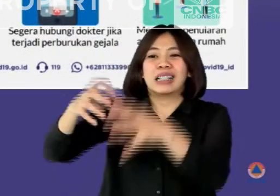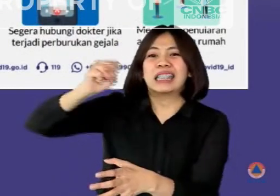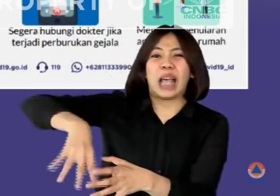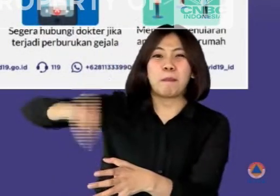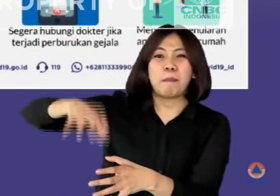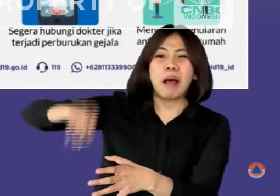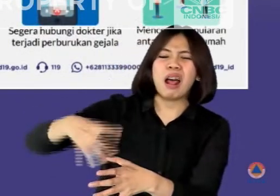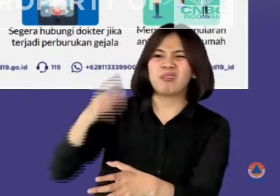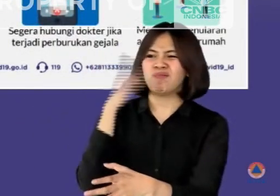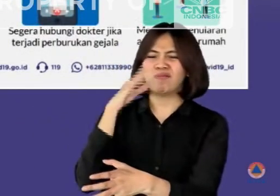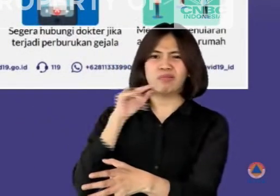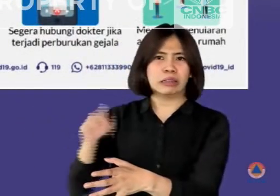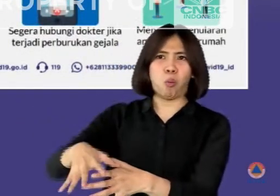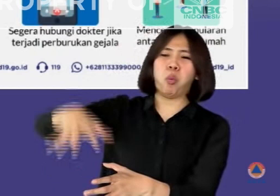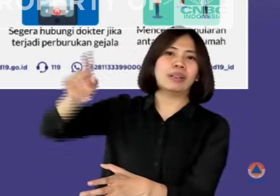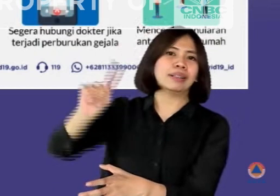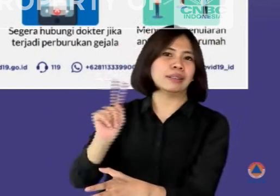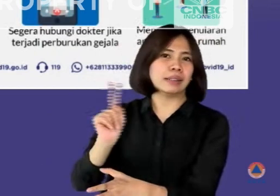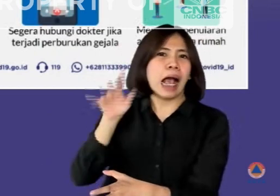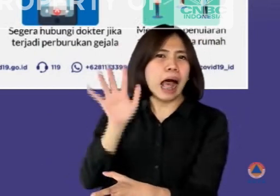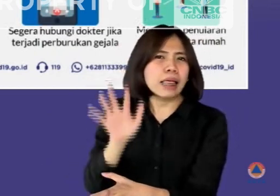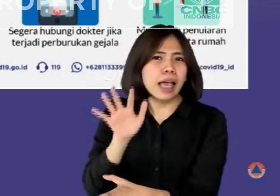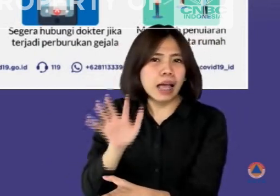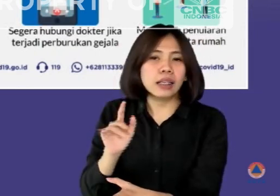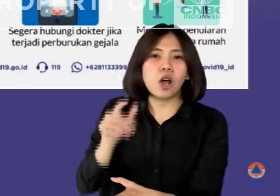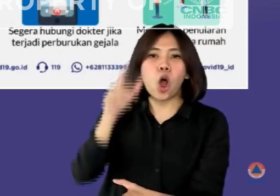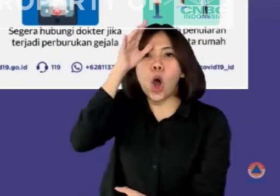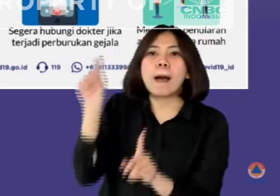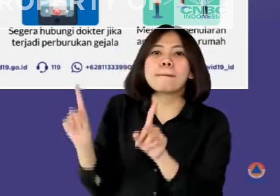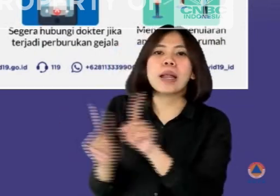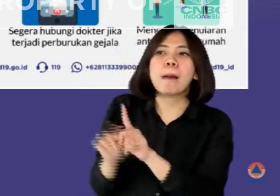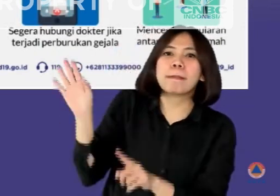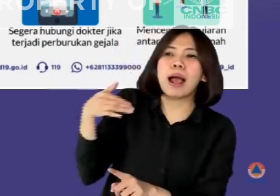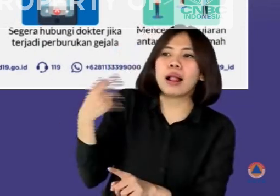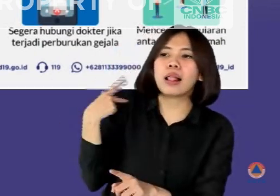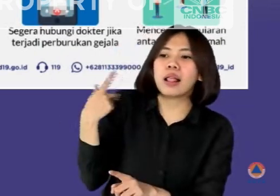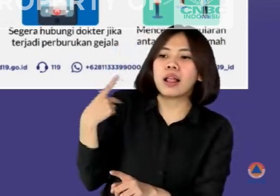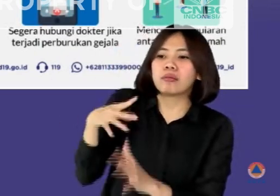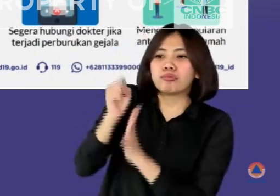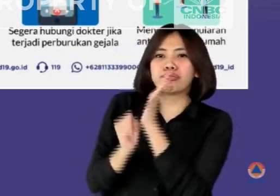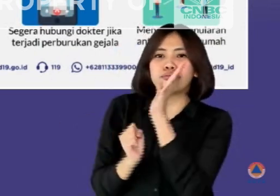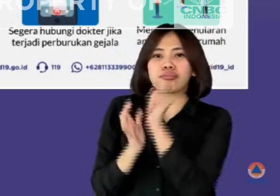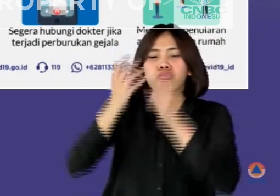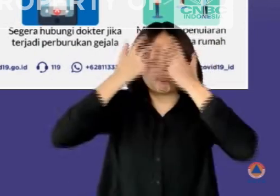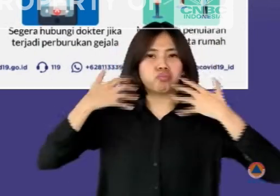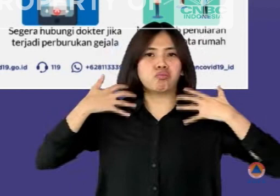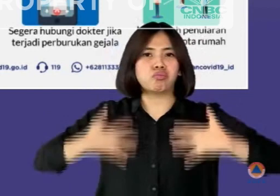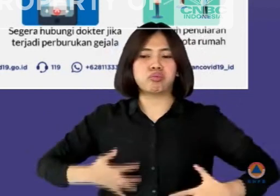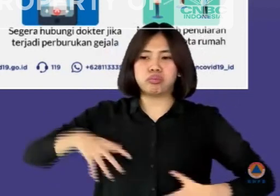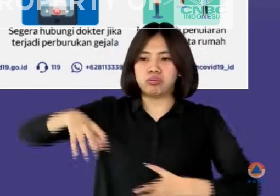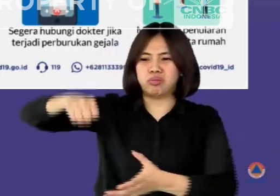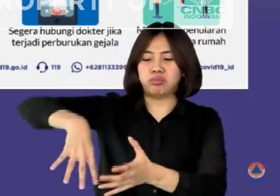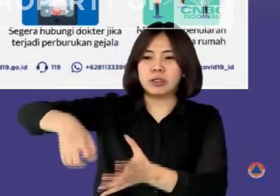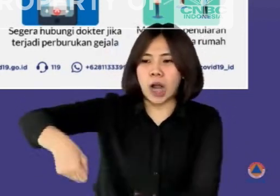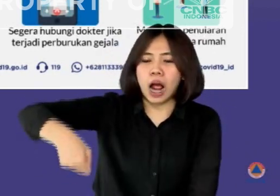limbah harian harus dilakukan dengan hati-hati oleh pendamping, minimal menggunakan APD, barang